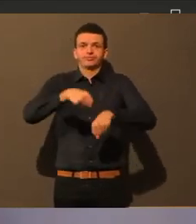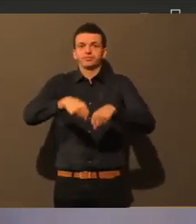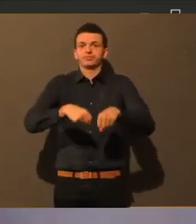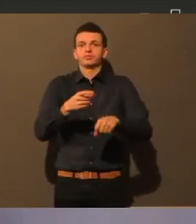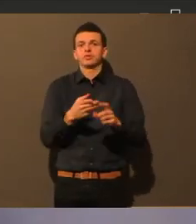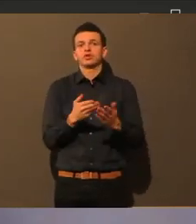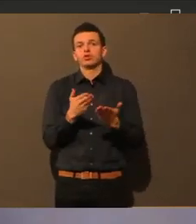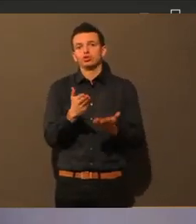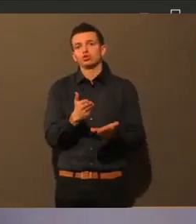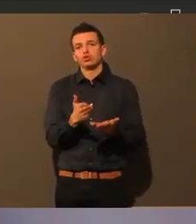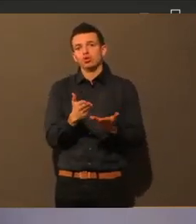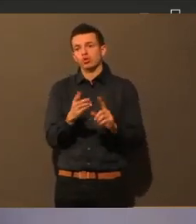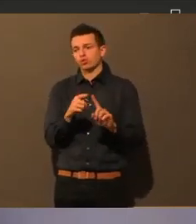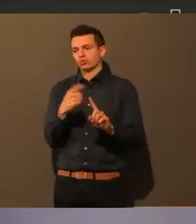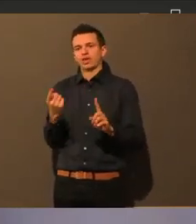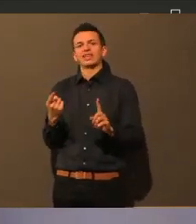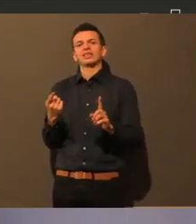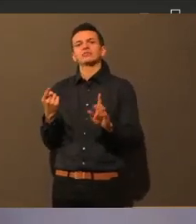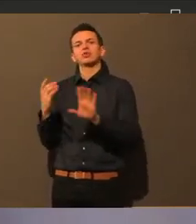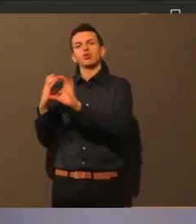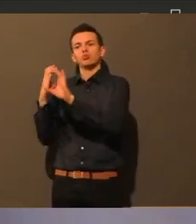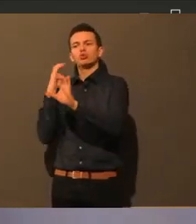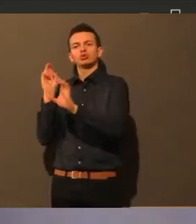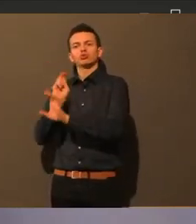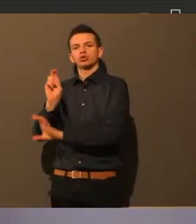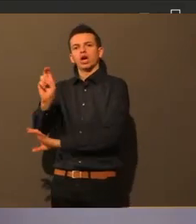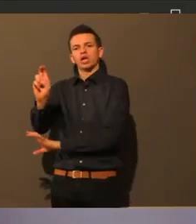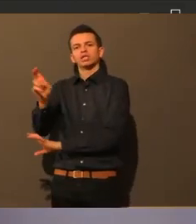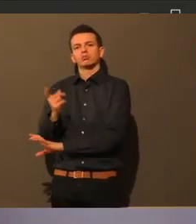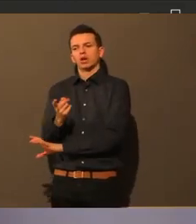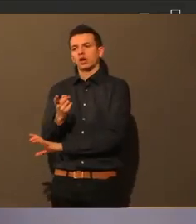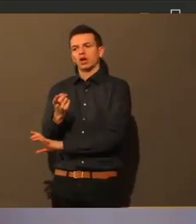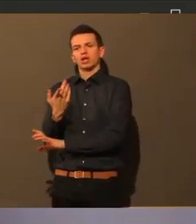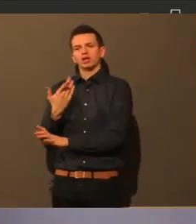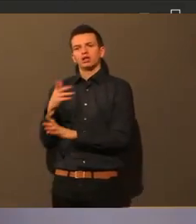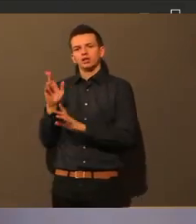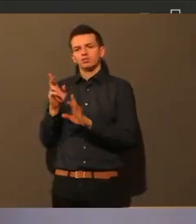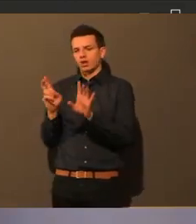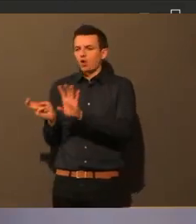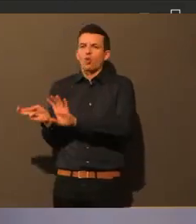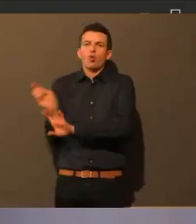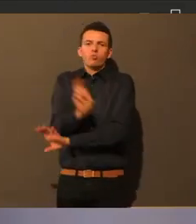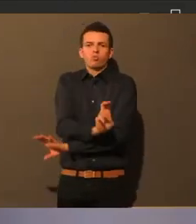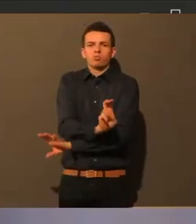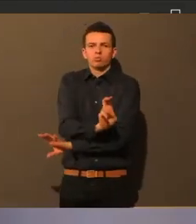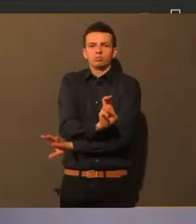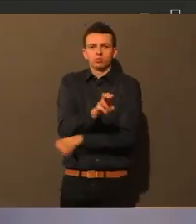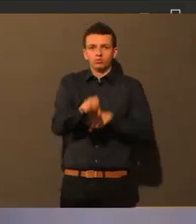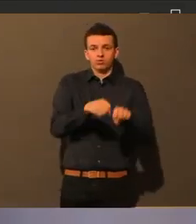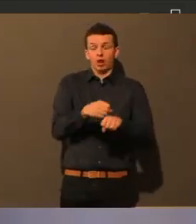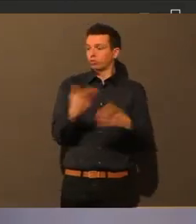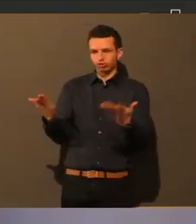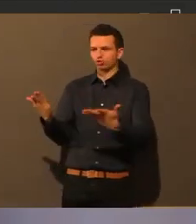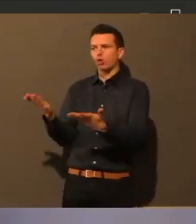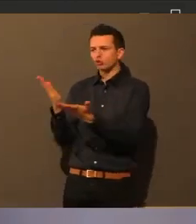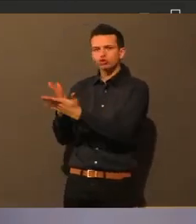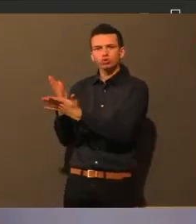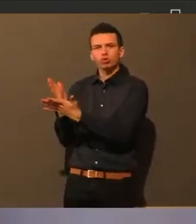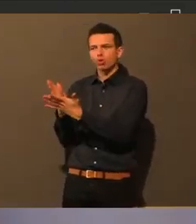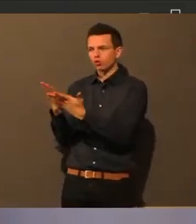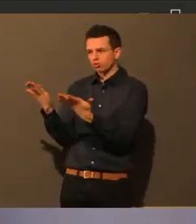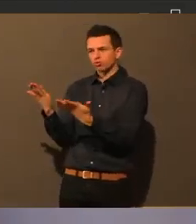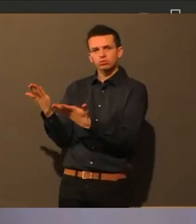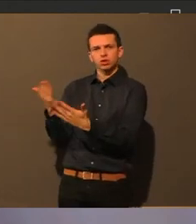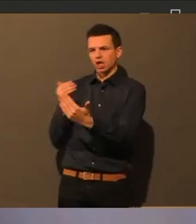öffnen, das wäre dann... Wobei, das gibt es ja. Also durch die Fußgängerzone, da in der Früh darf man ja fahren, ich glaube bis halb elf